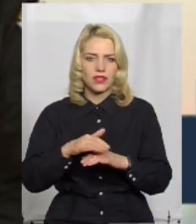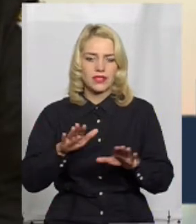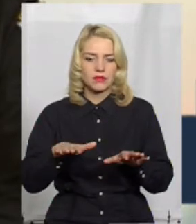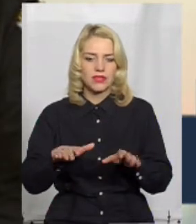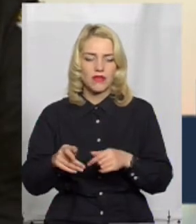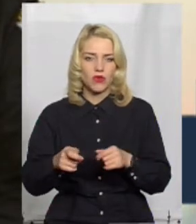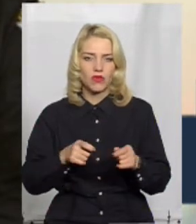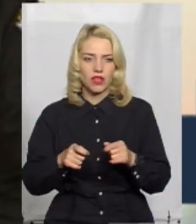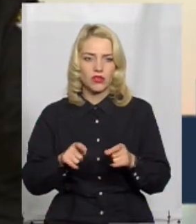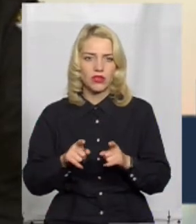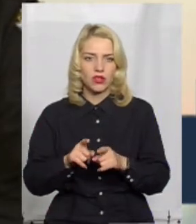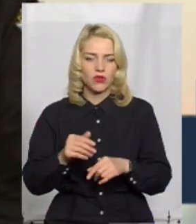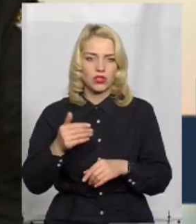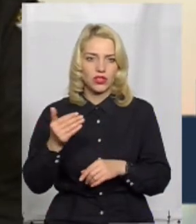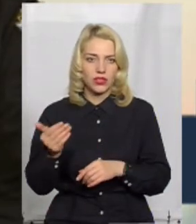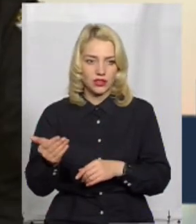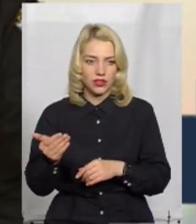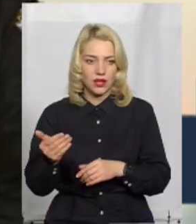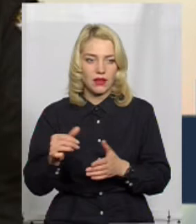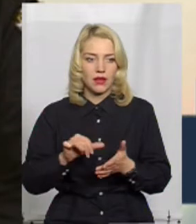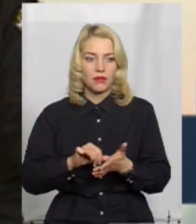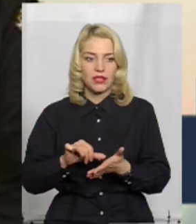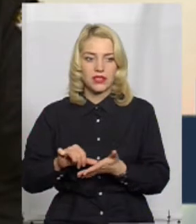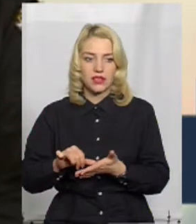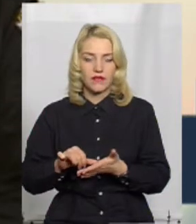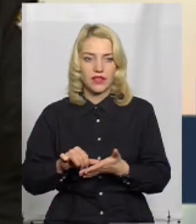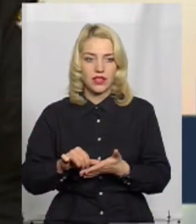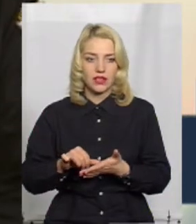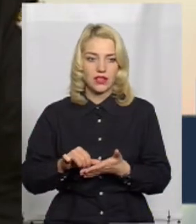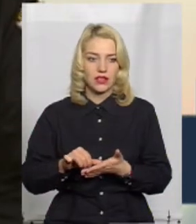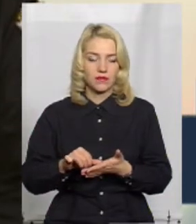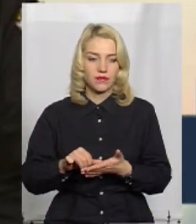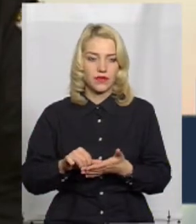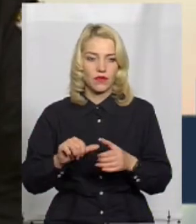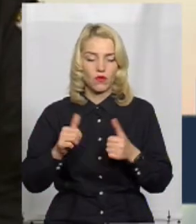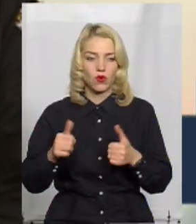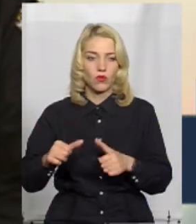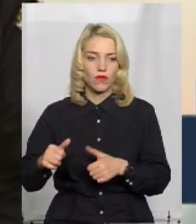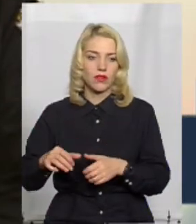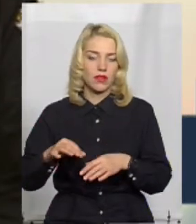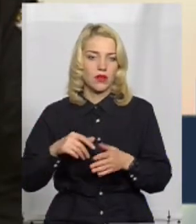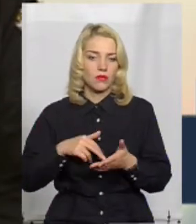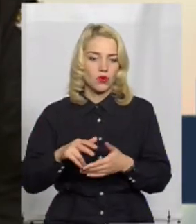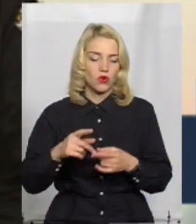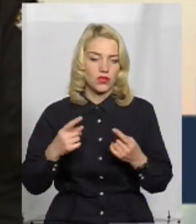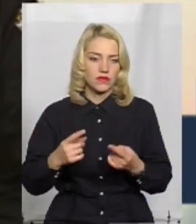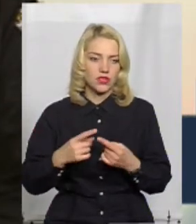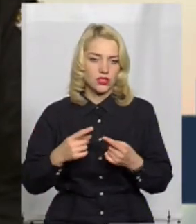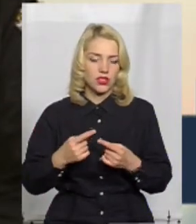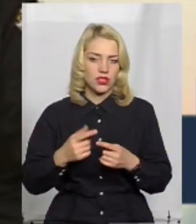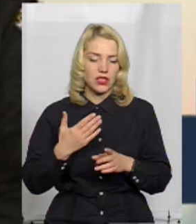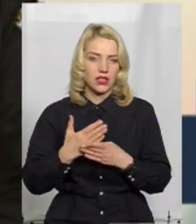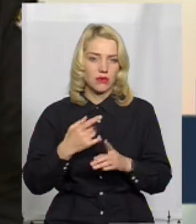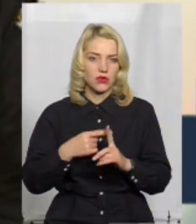владою. Також, їхні представники громадських формувань проходять навчання в нас. Тобто, є